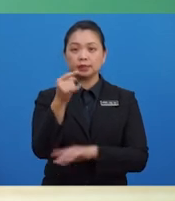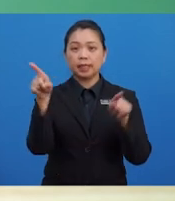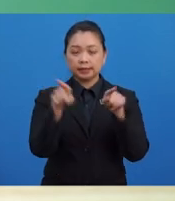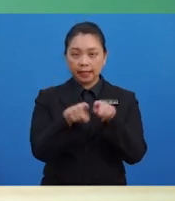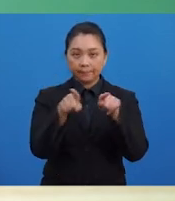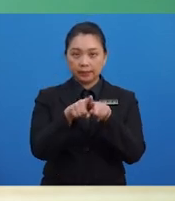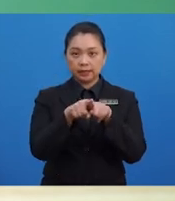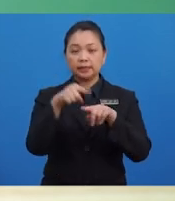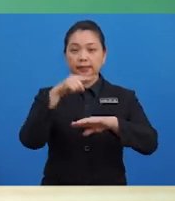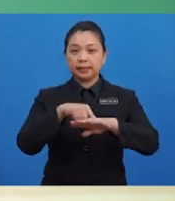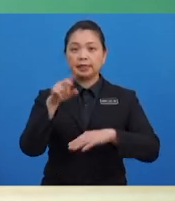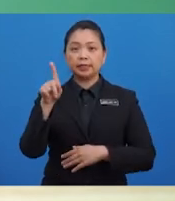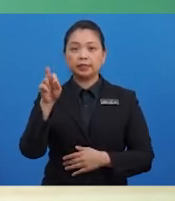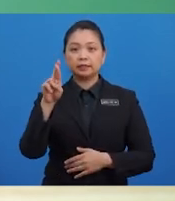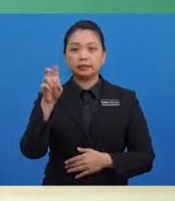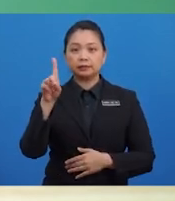RM500.